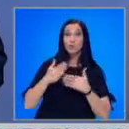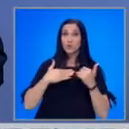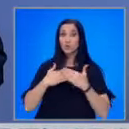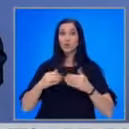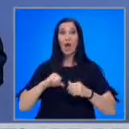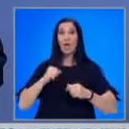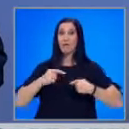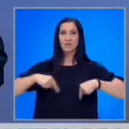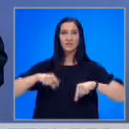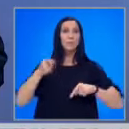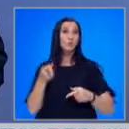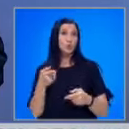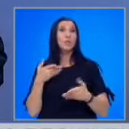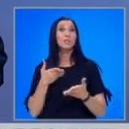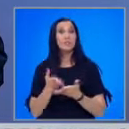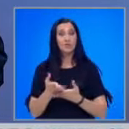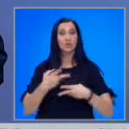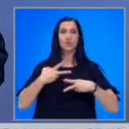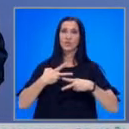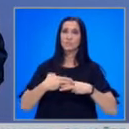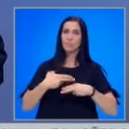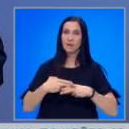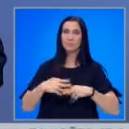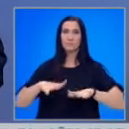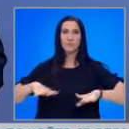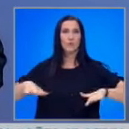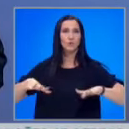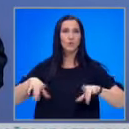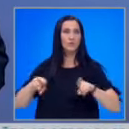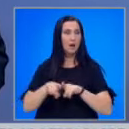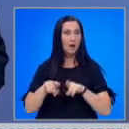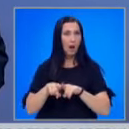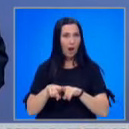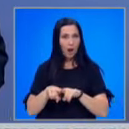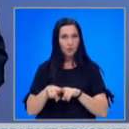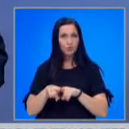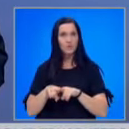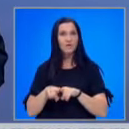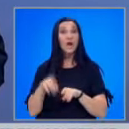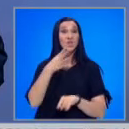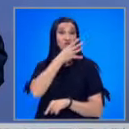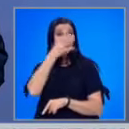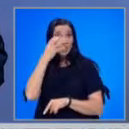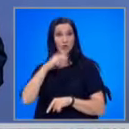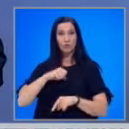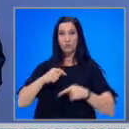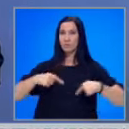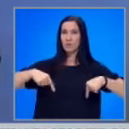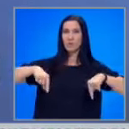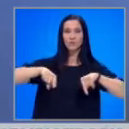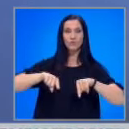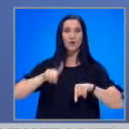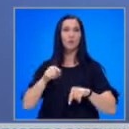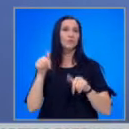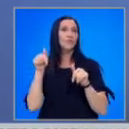начин ще предотвратиме ситуации както в 400-те язовира, които